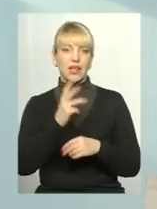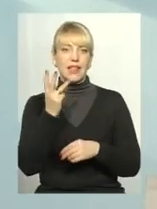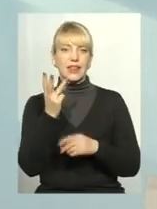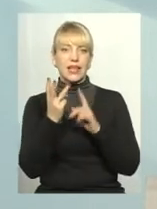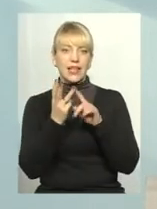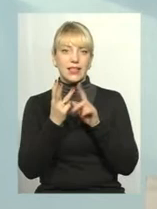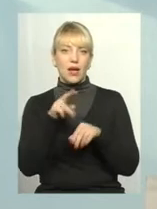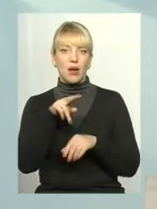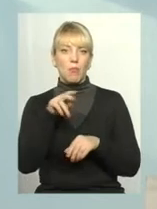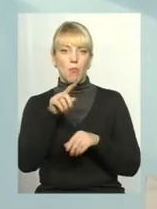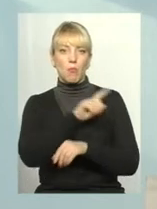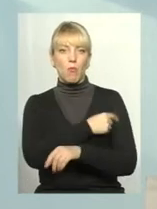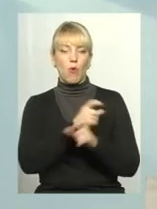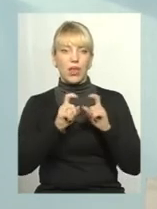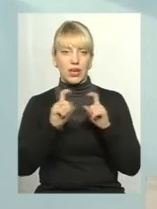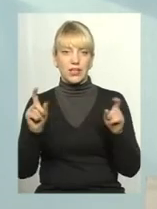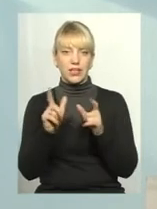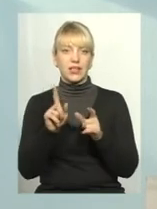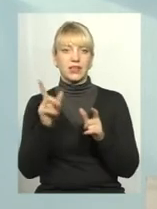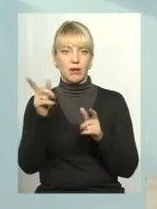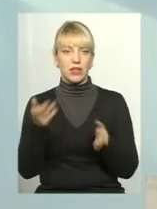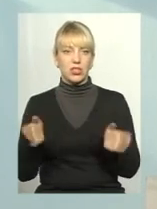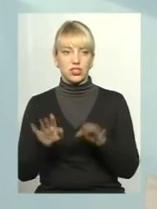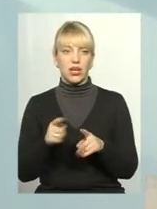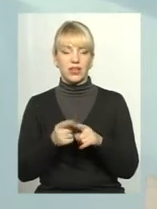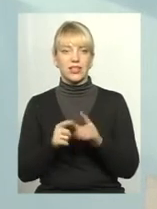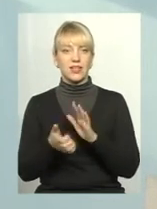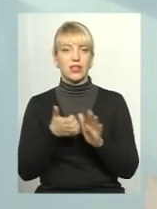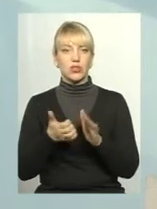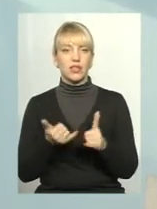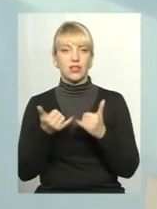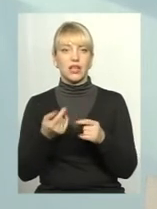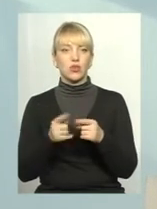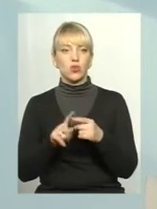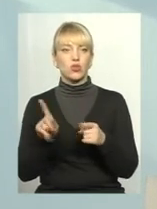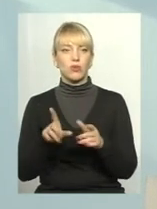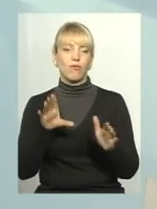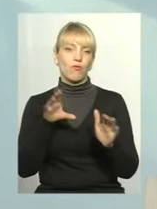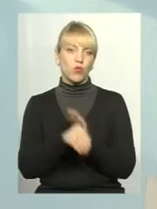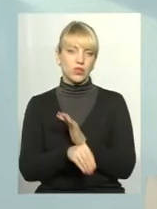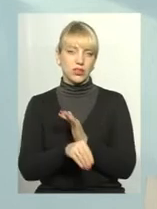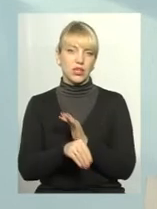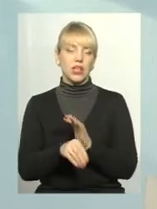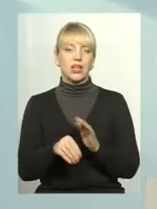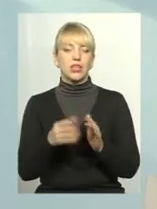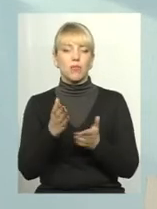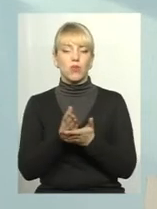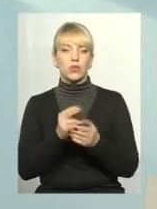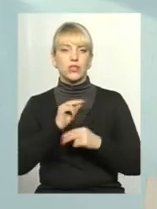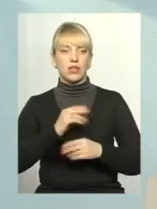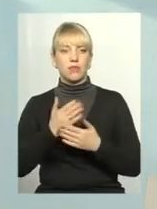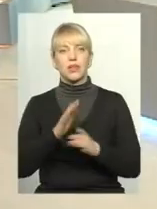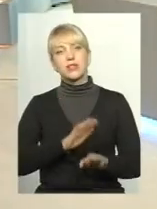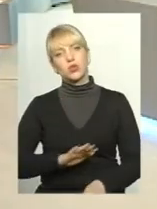залишаються, їх недостатньо для того, щоб вводити в третій поліклініці посаду заступника